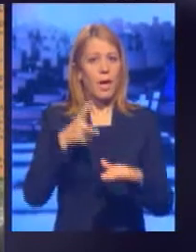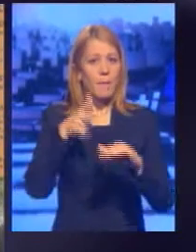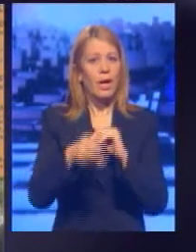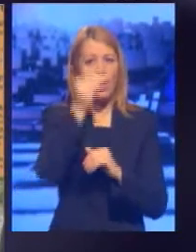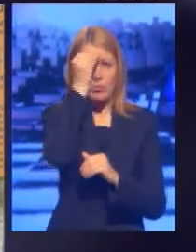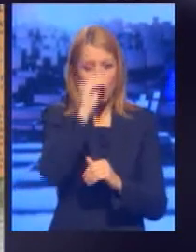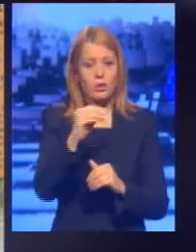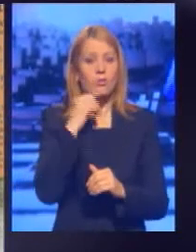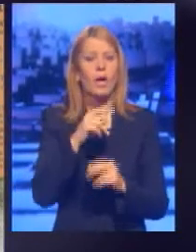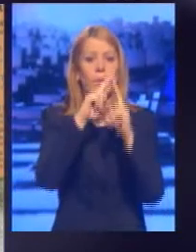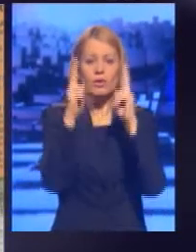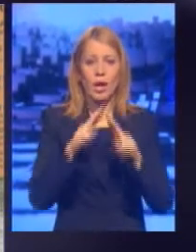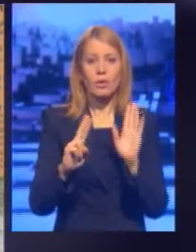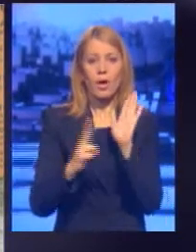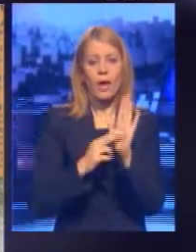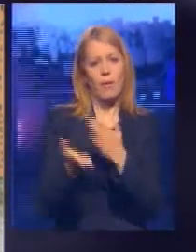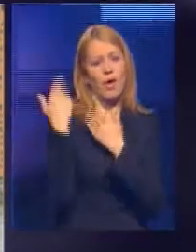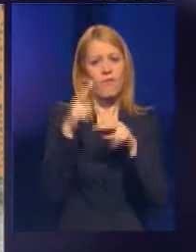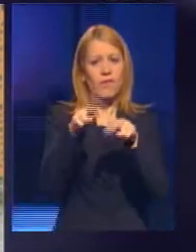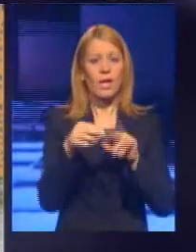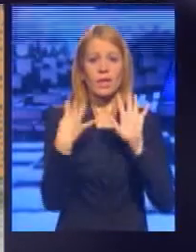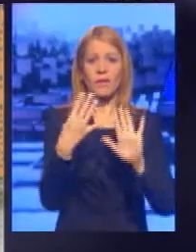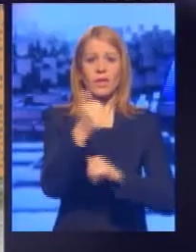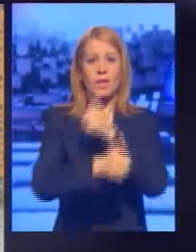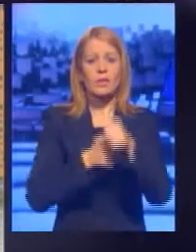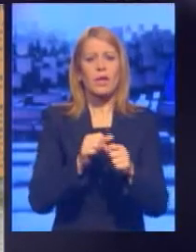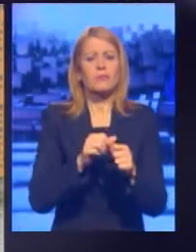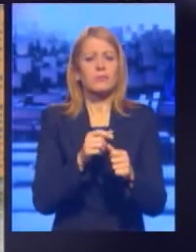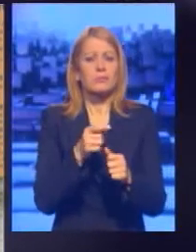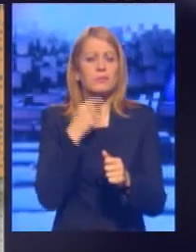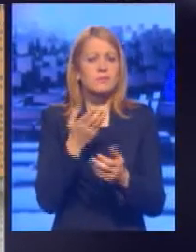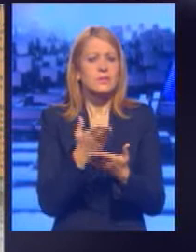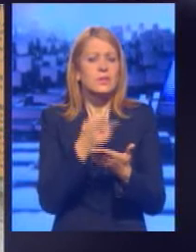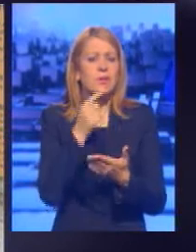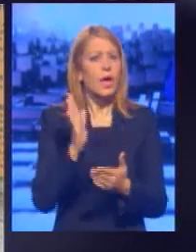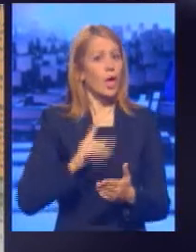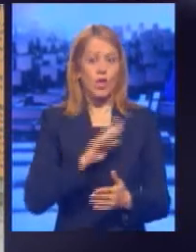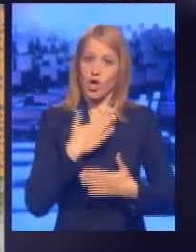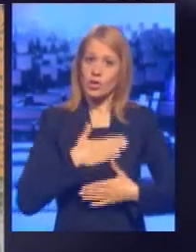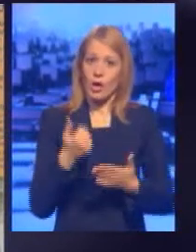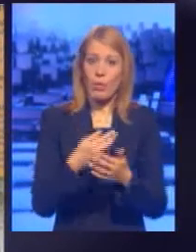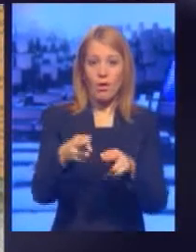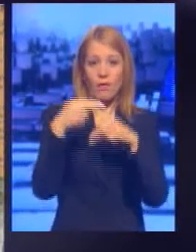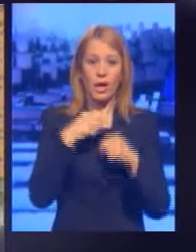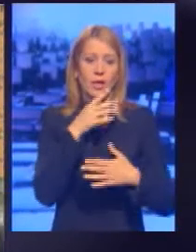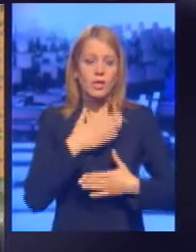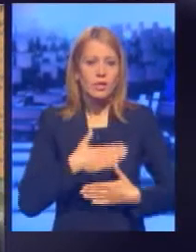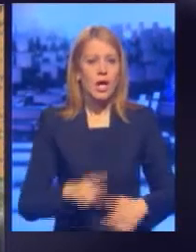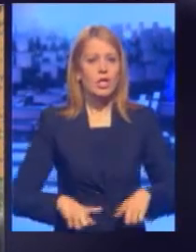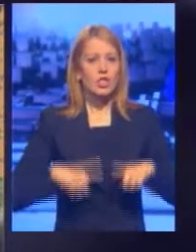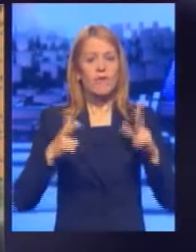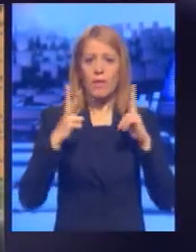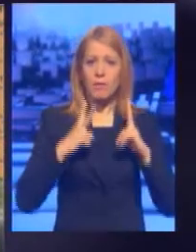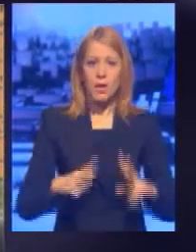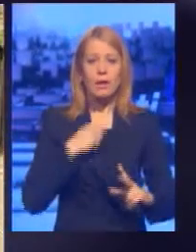da poštovimo međunarodno pravo i da se vratimo u 90. godine svom snagom. Pošto sam siguran da građani to neće i hoće da žive u miru, mi ćemo